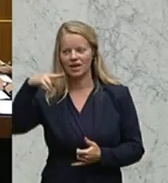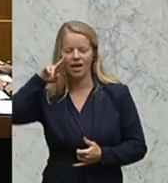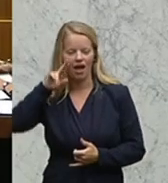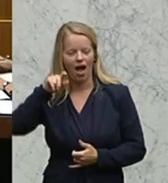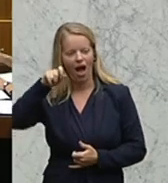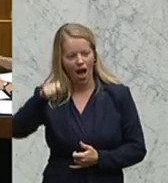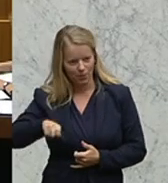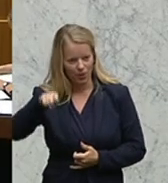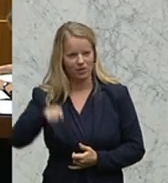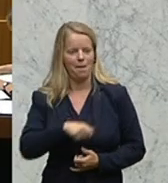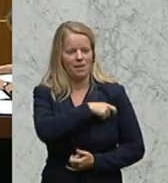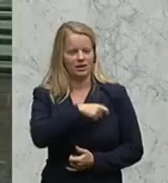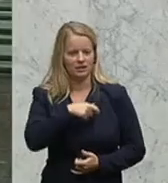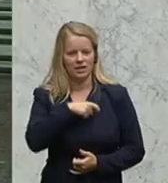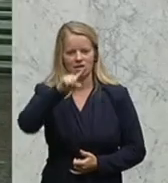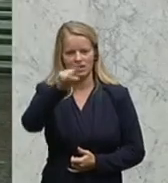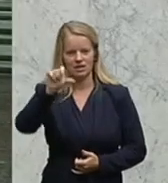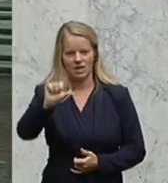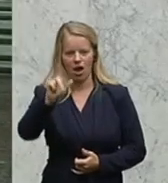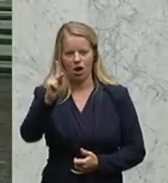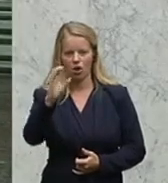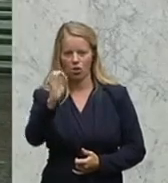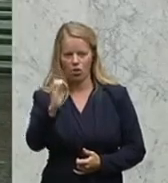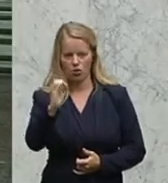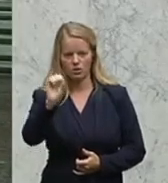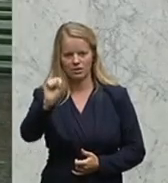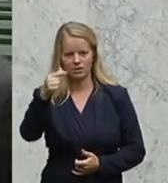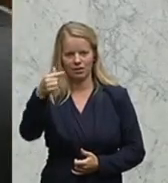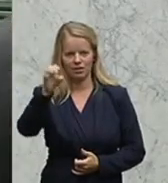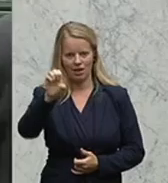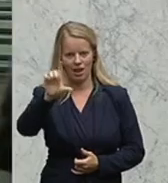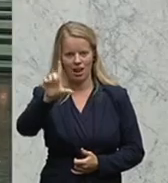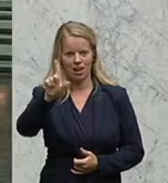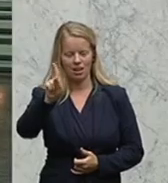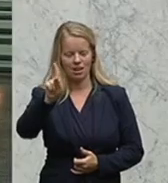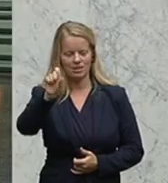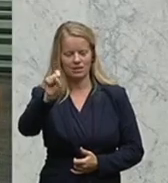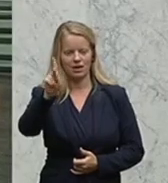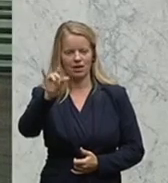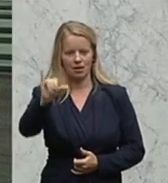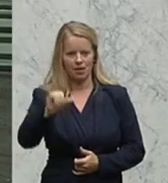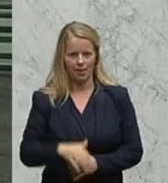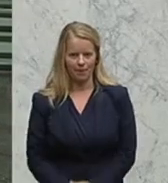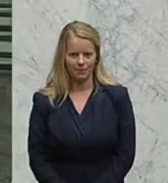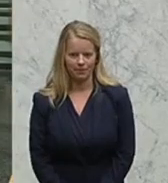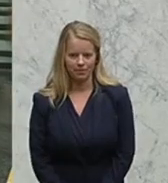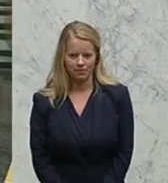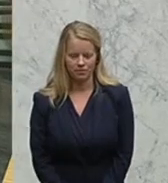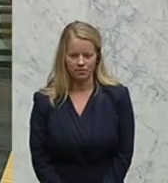Andreas Zakostelsky, bitte Herr Pörder. Der Finanzsprecher der ÖVP, Andreas Zakostelsky, ist der nächste Redner.